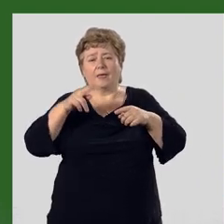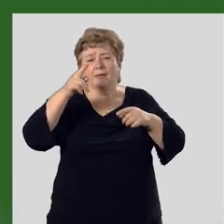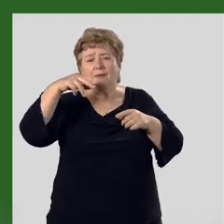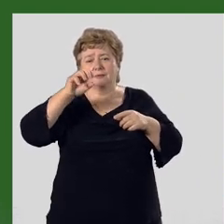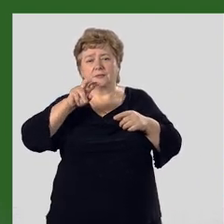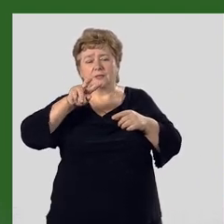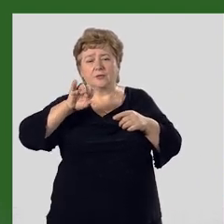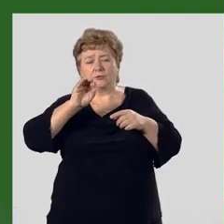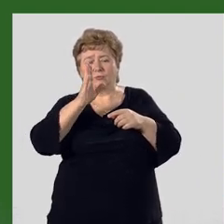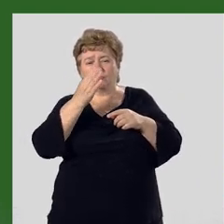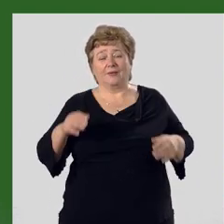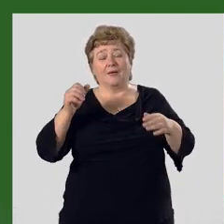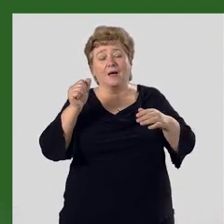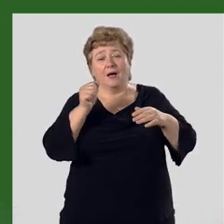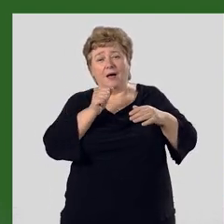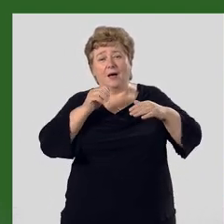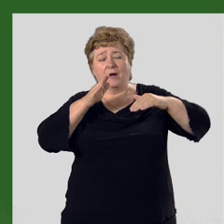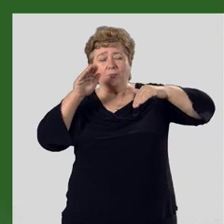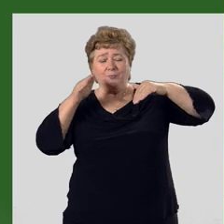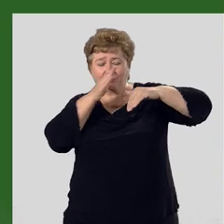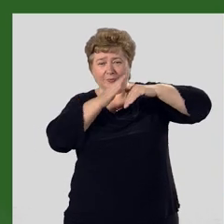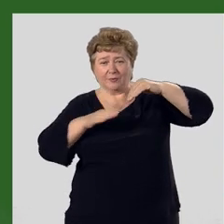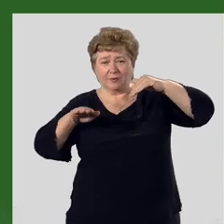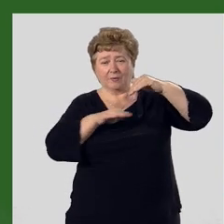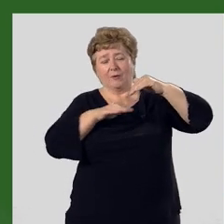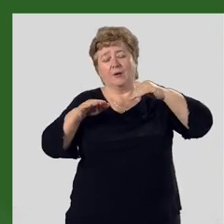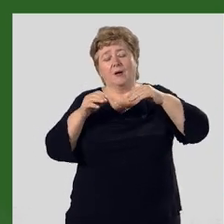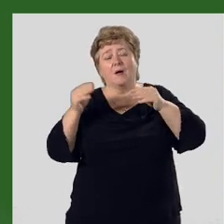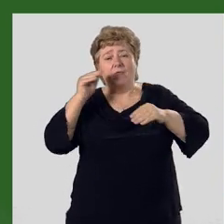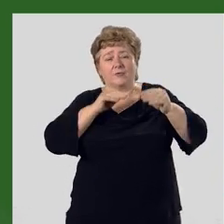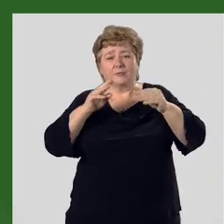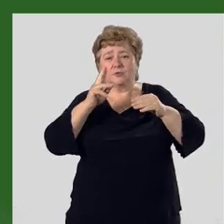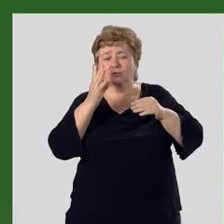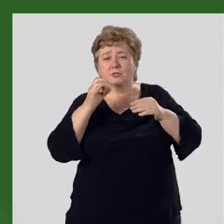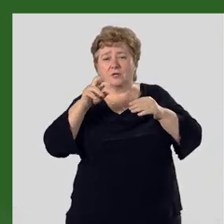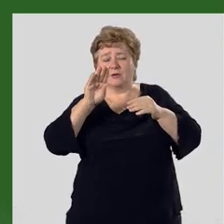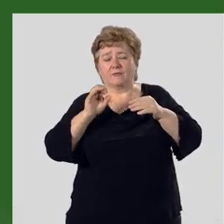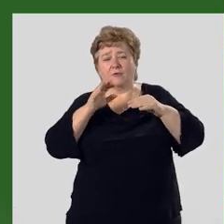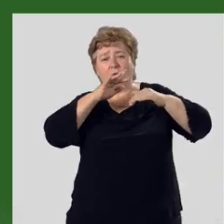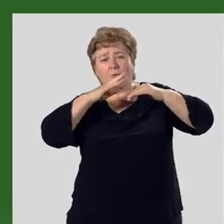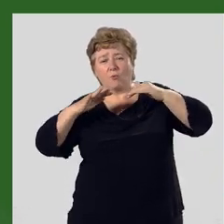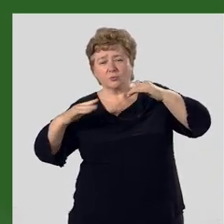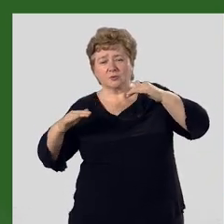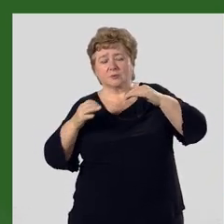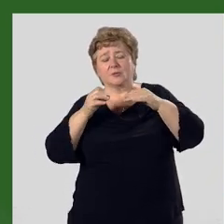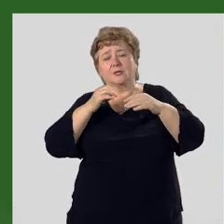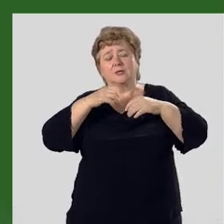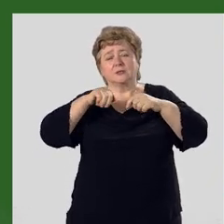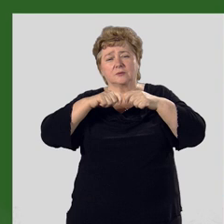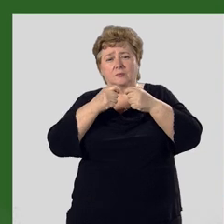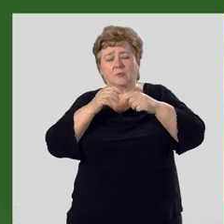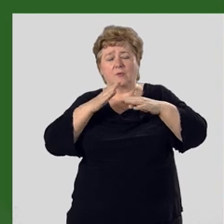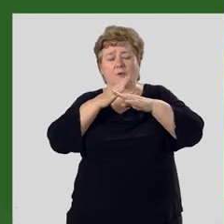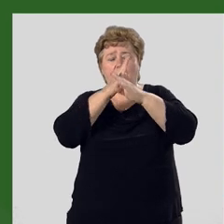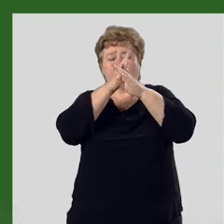дилювий. А у подножия склонов гор формируются шлейфы, осыпи и забломков